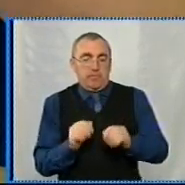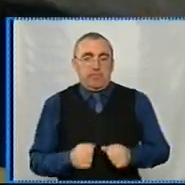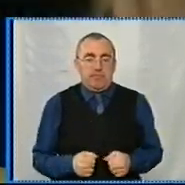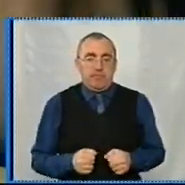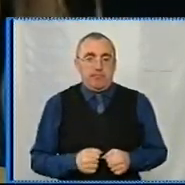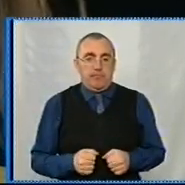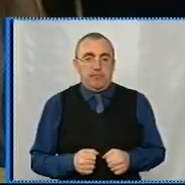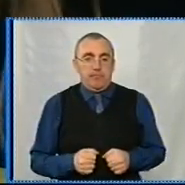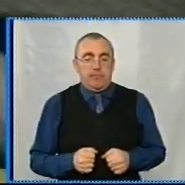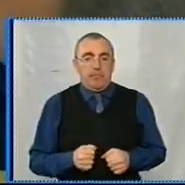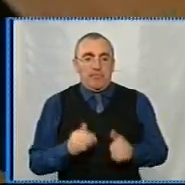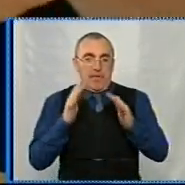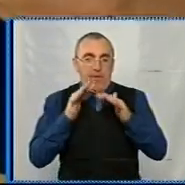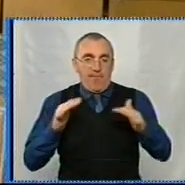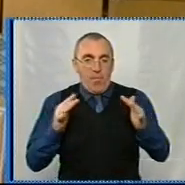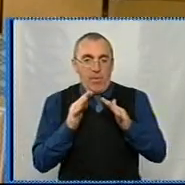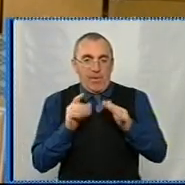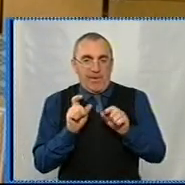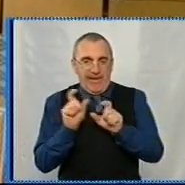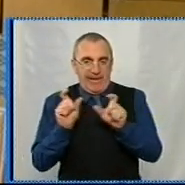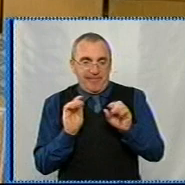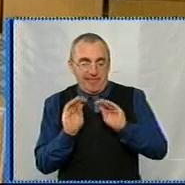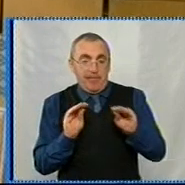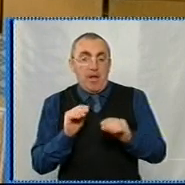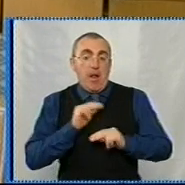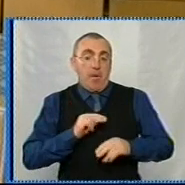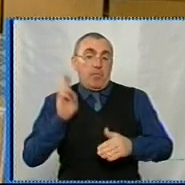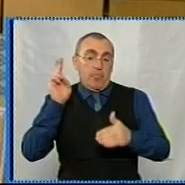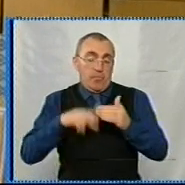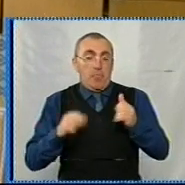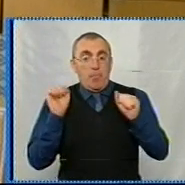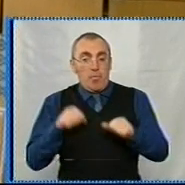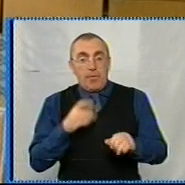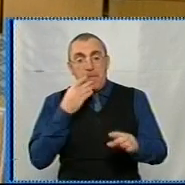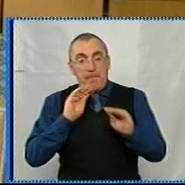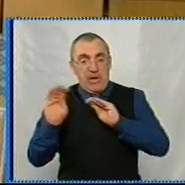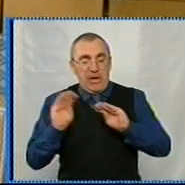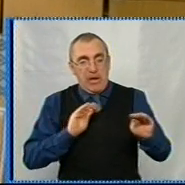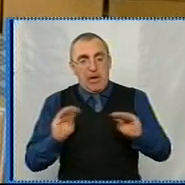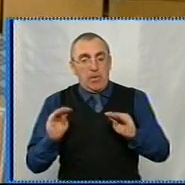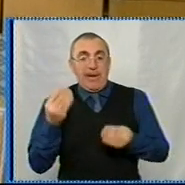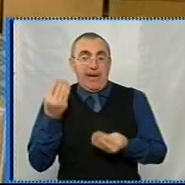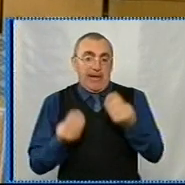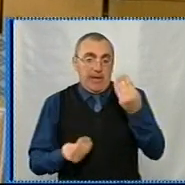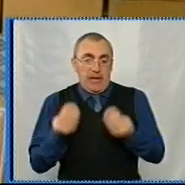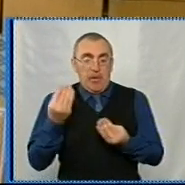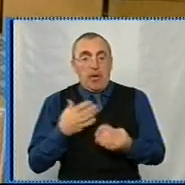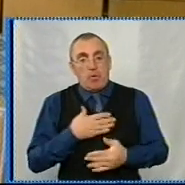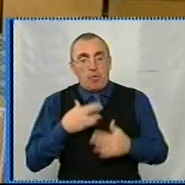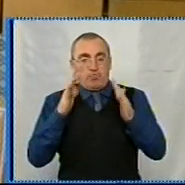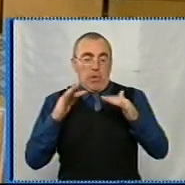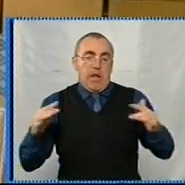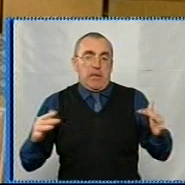Їлочки хвої також добавлю. Ми роботу завершили, а зараз можемо прикрасити іграшками нашу